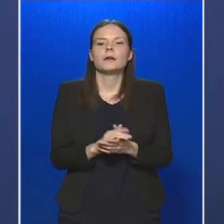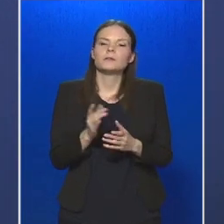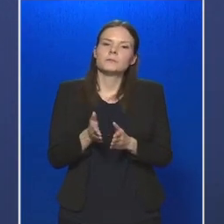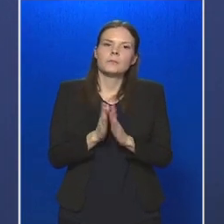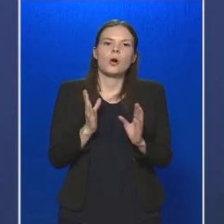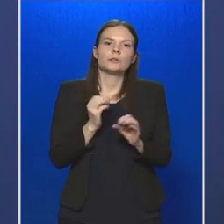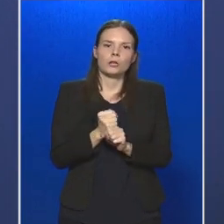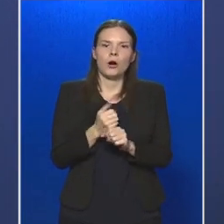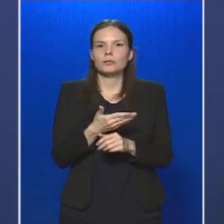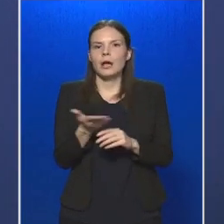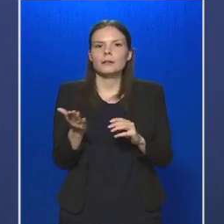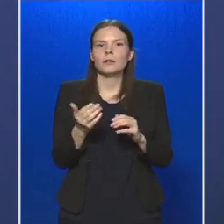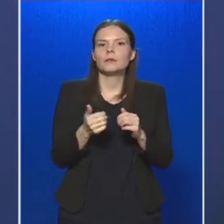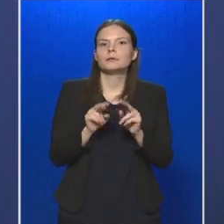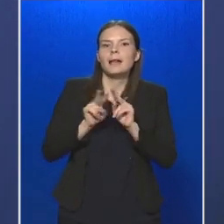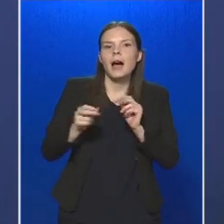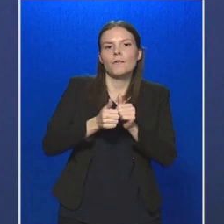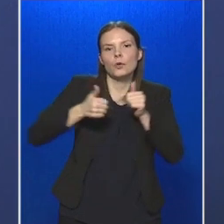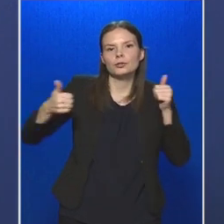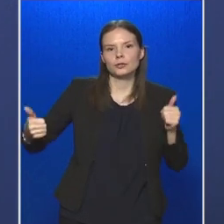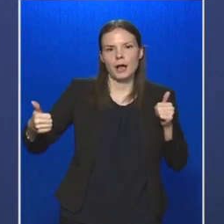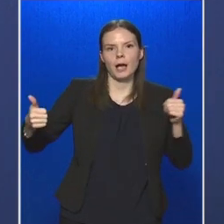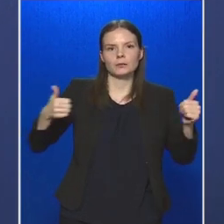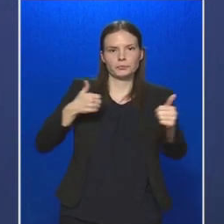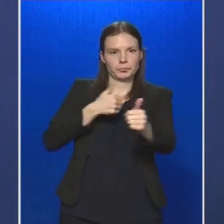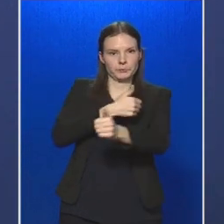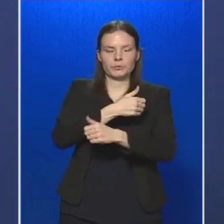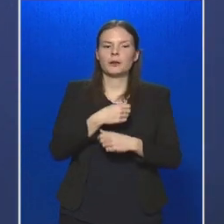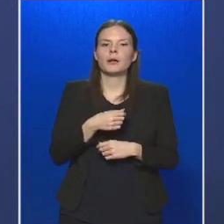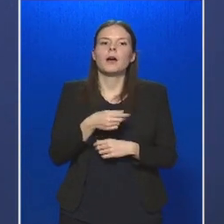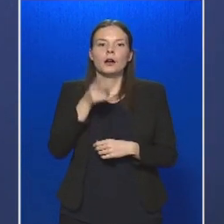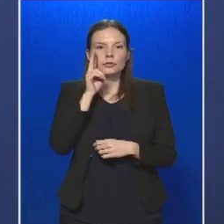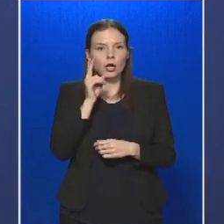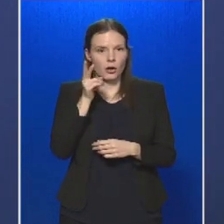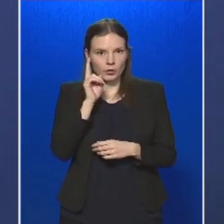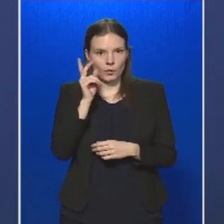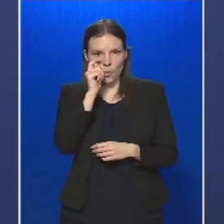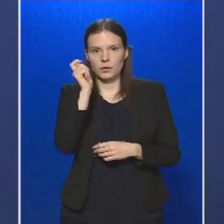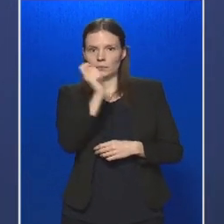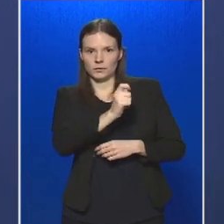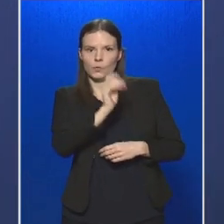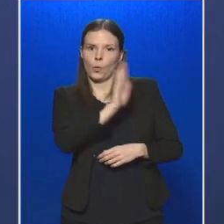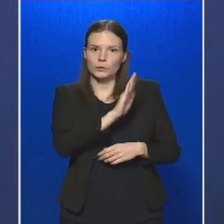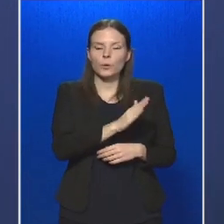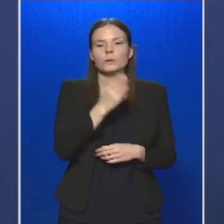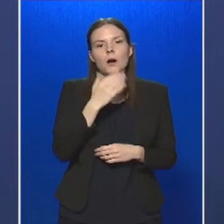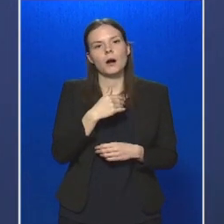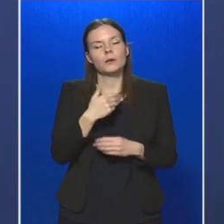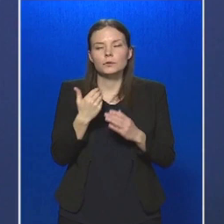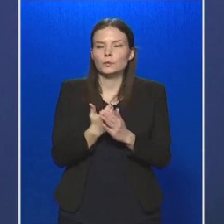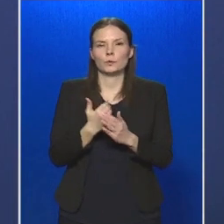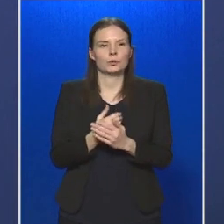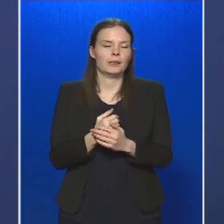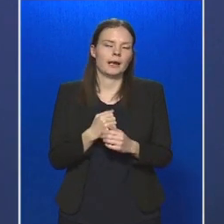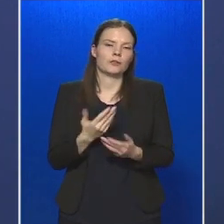egymástól való távolságot, és csakis akkor hagyják el otthonukat, hogyha az feltétlenül